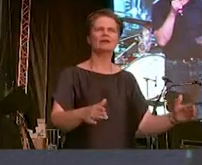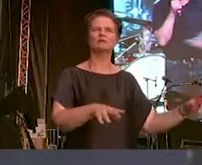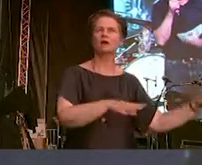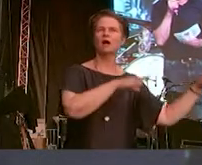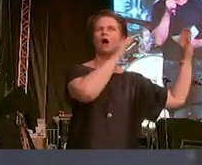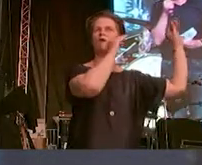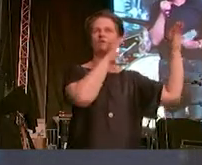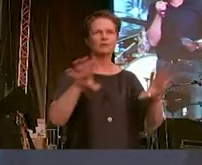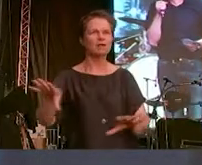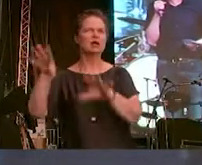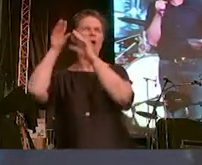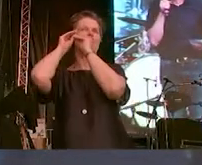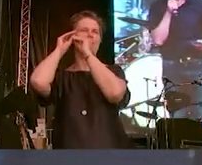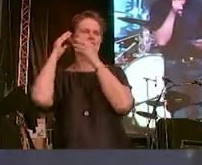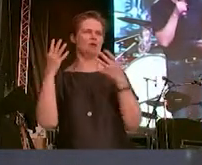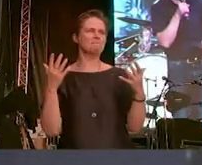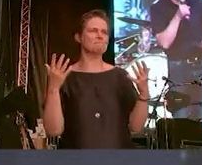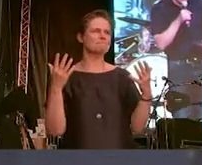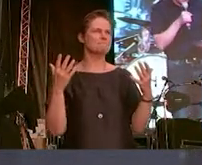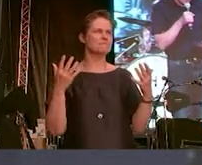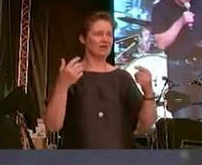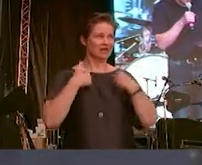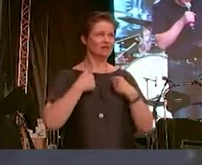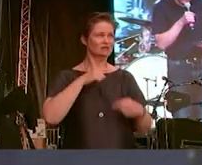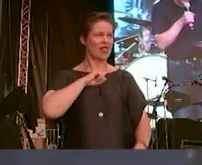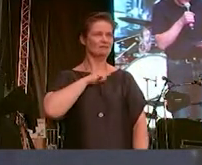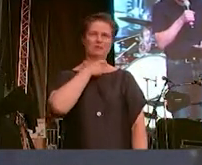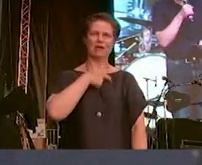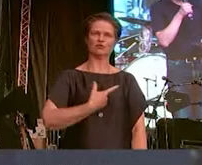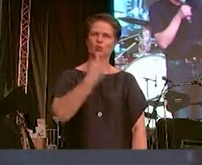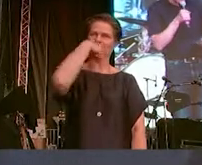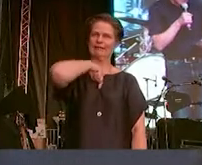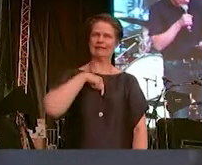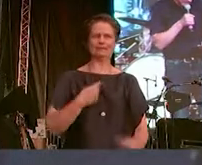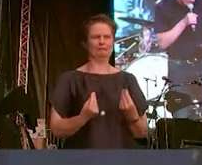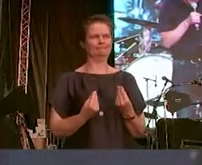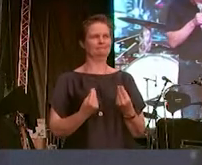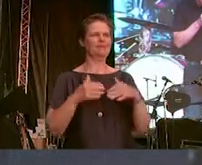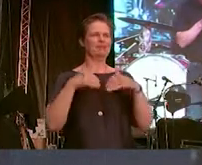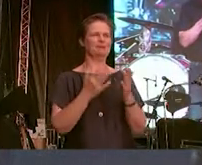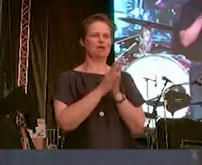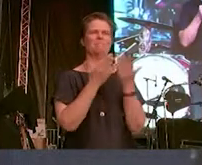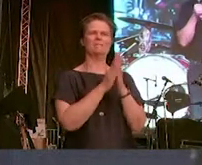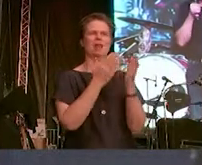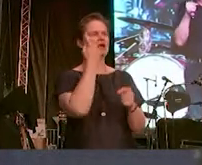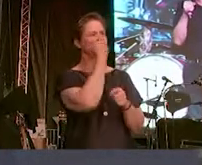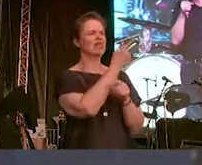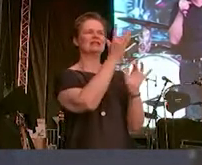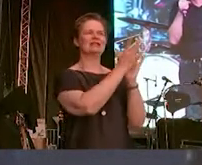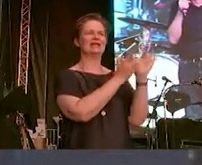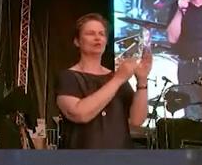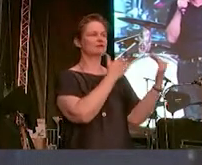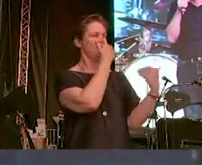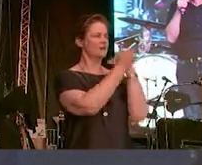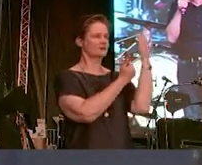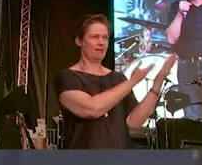Und deshalb kann ich auch euch sagen, was mich persönlich bewegt. Es gibt in der Bibel eine Geschichte, die Jesus erzählt, aber die nicht nur unter